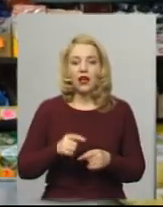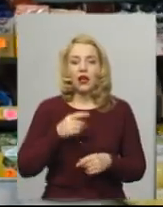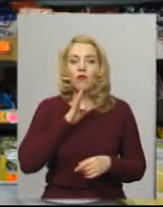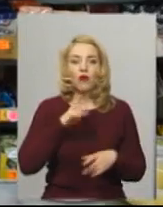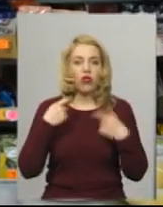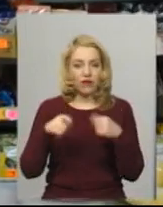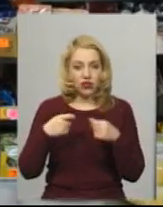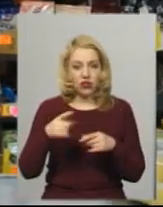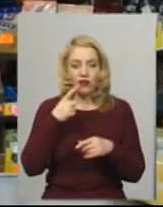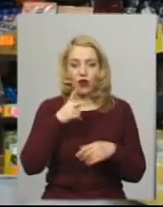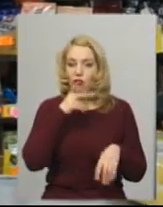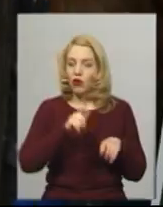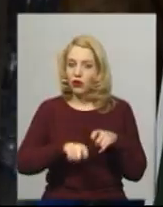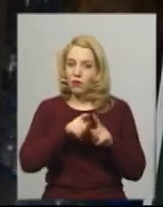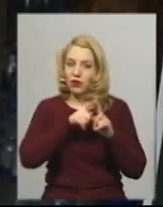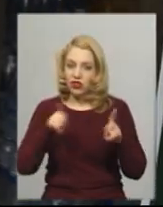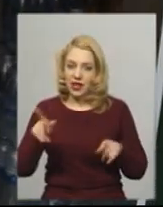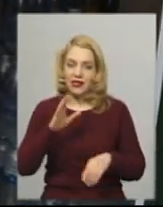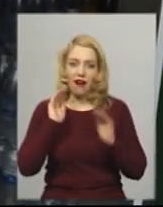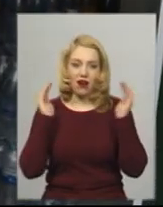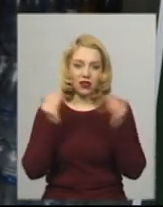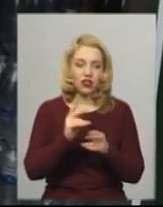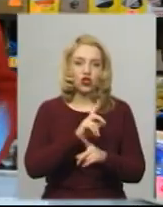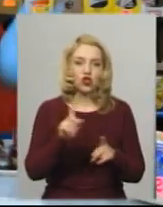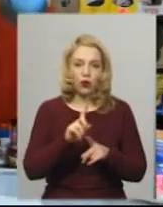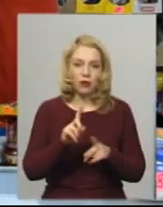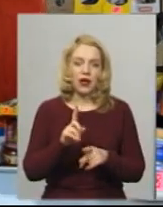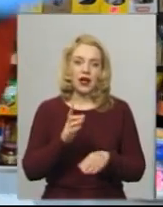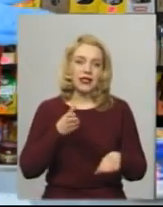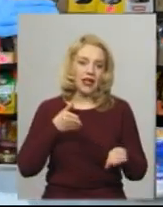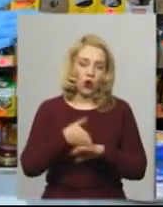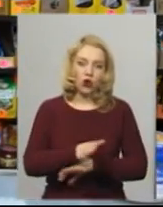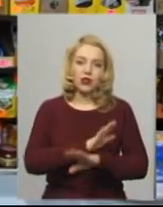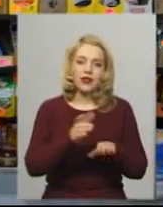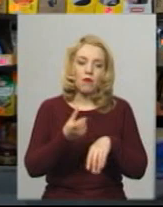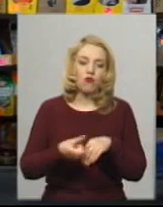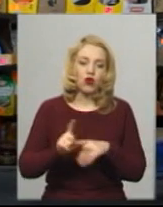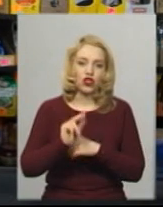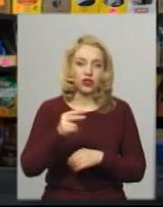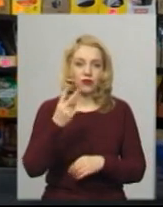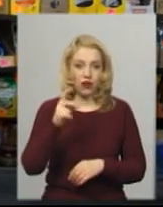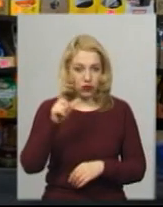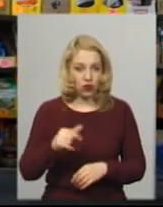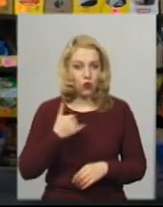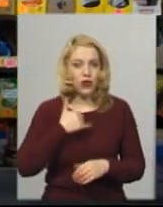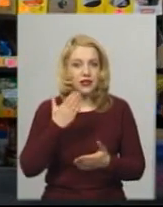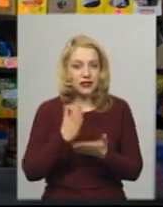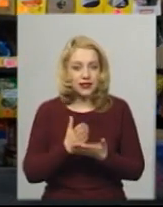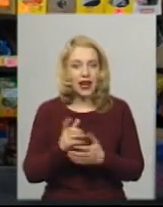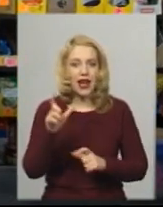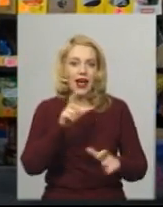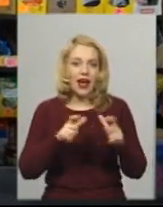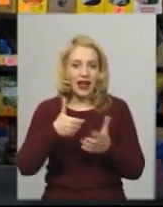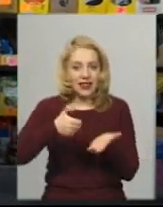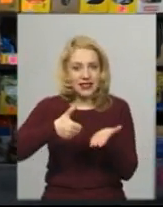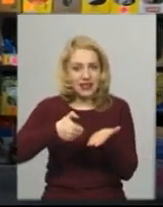контролює під час карантину, аби в приміщення заходили не більше двох покупців. У нас є антисептики. По-перше,